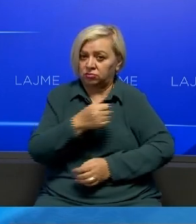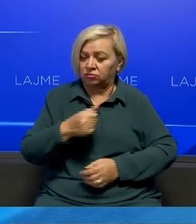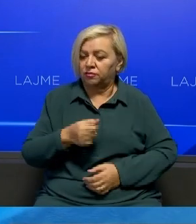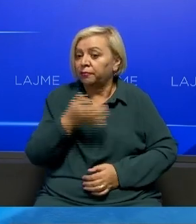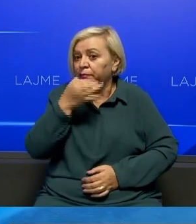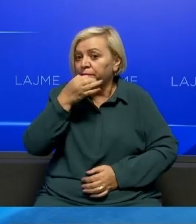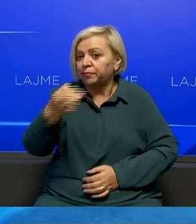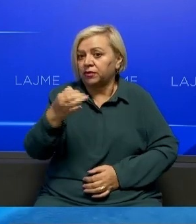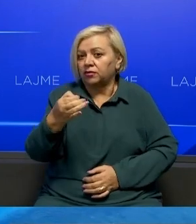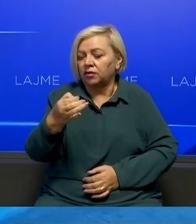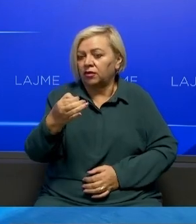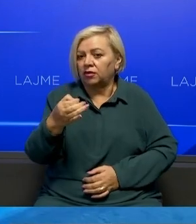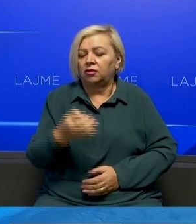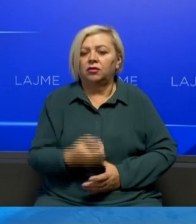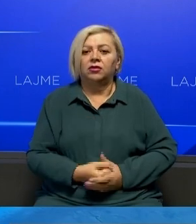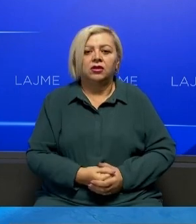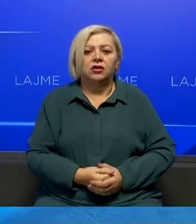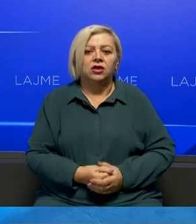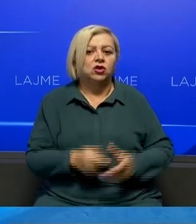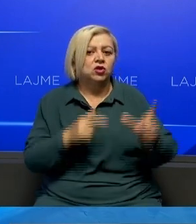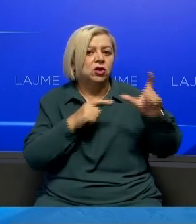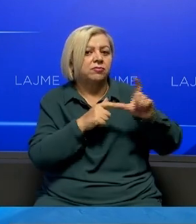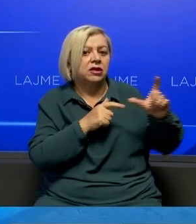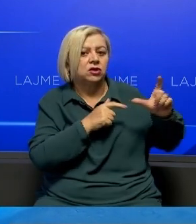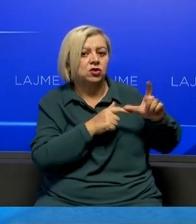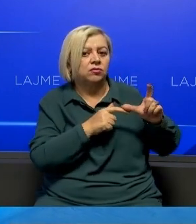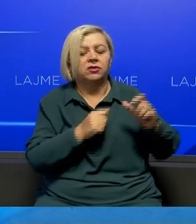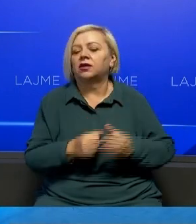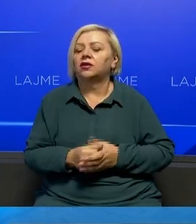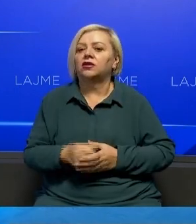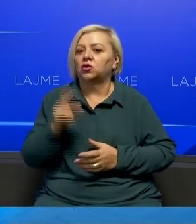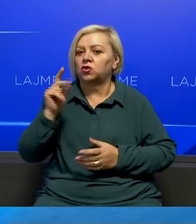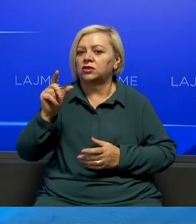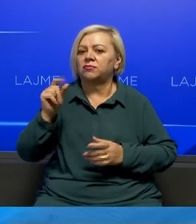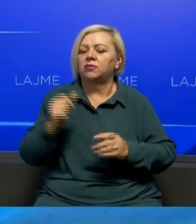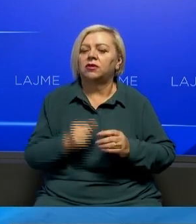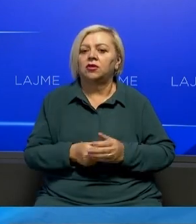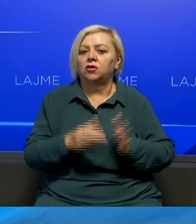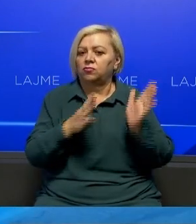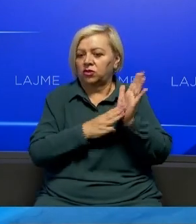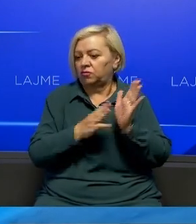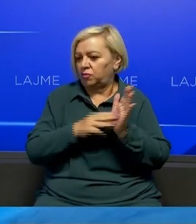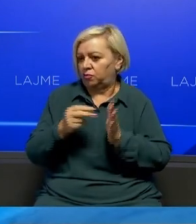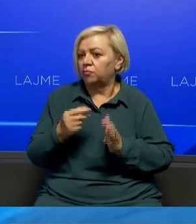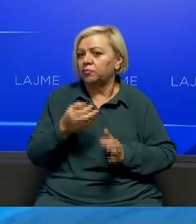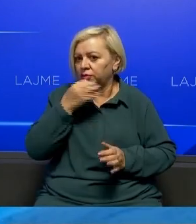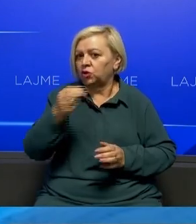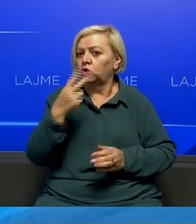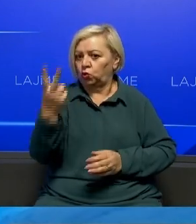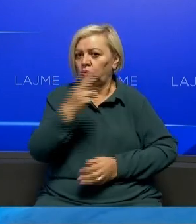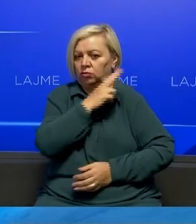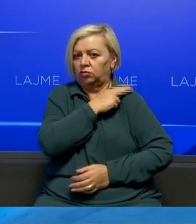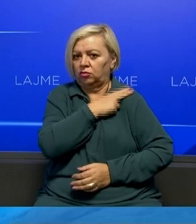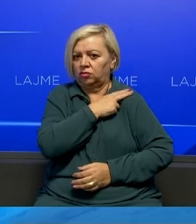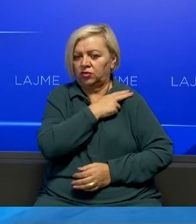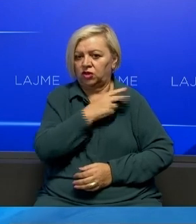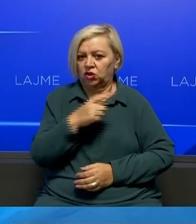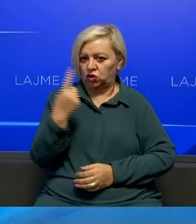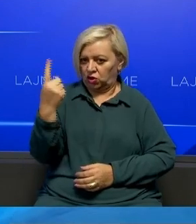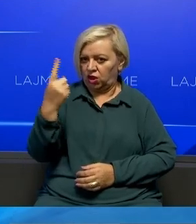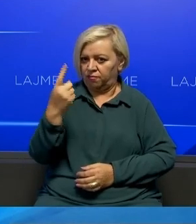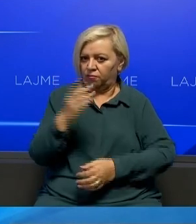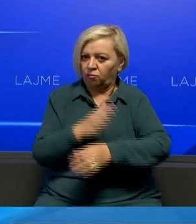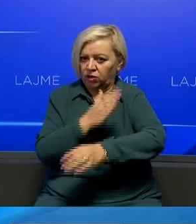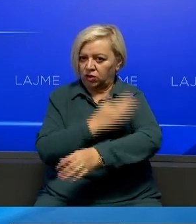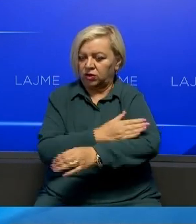Pyte Pyte Süleyman Selimin Edhe Rosem Mustafa Jo po pyte Dy komandanta Njeri komandanti zonës operative të